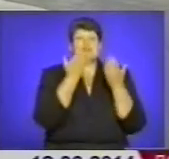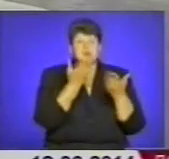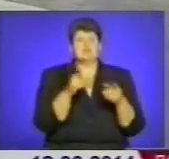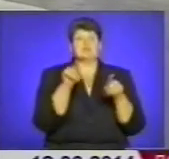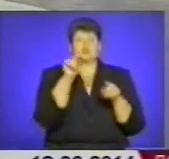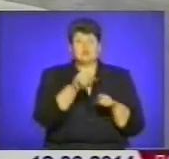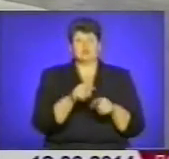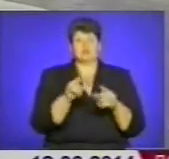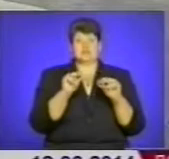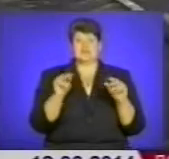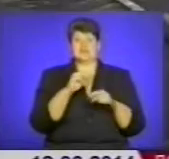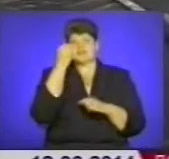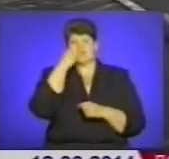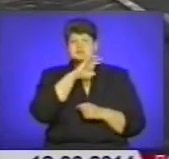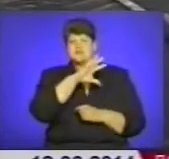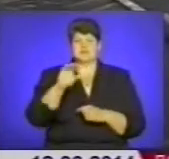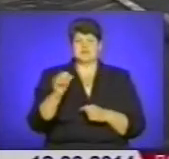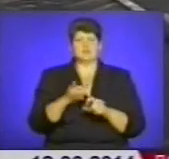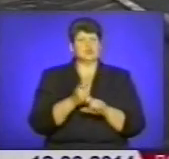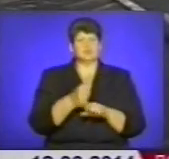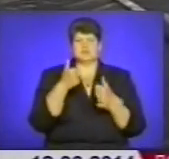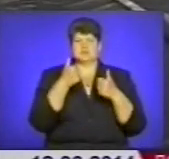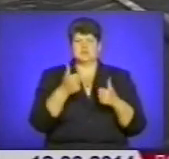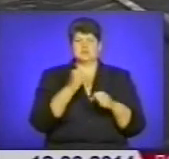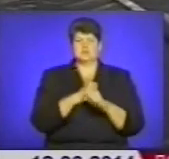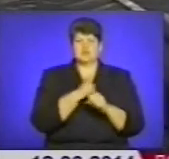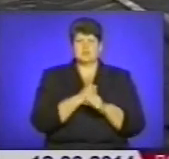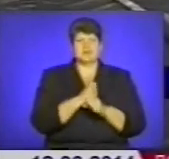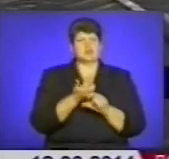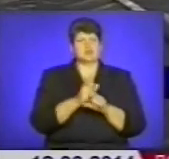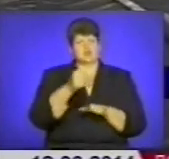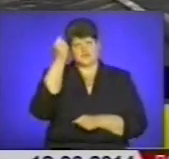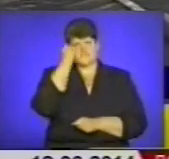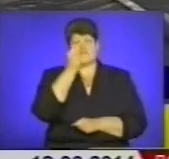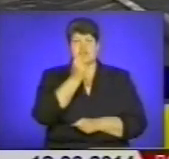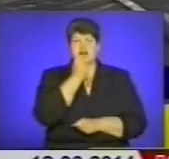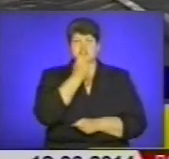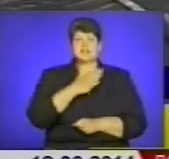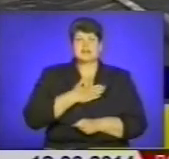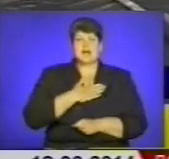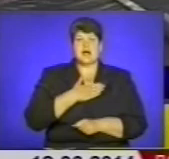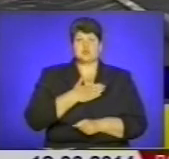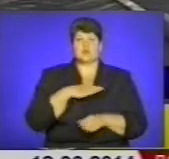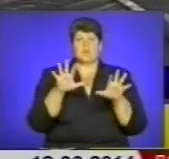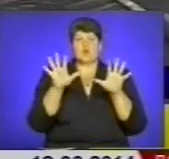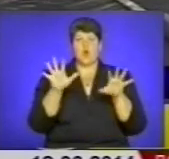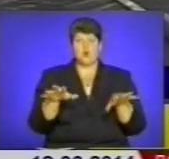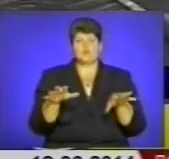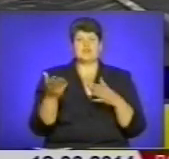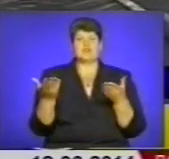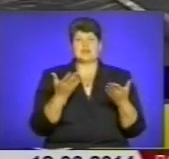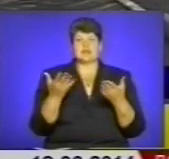в тому числі щиро вдячні всім. Дуже добре зробили, я дуже вдячний. Нашому голові, який